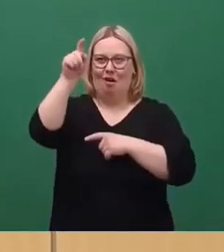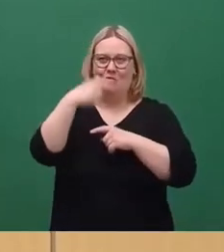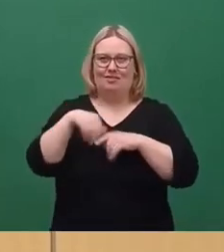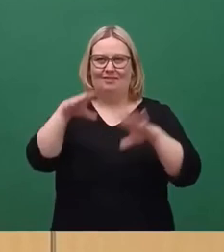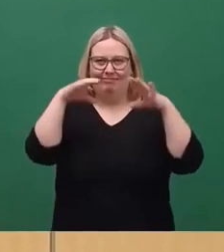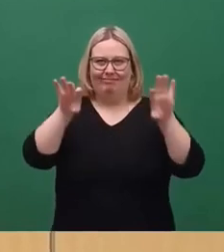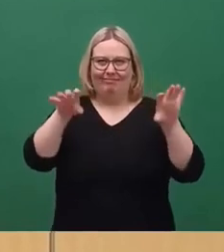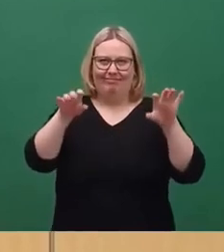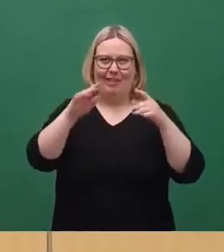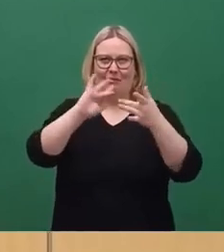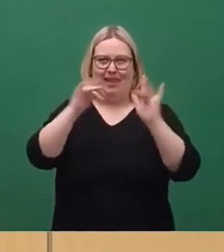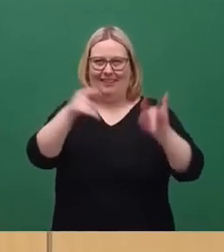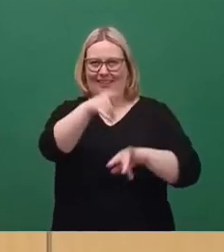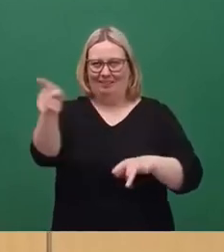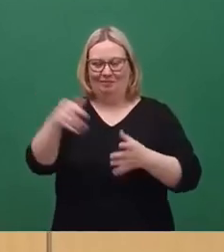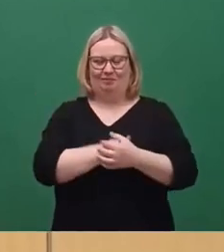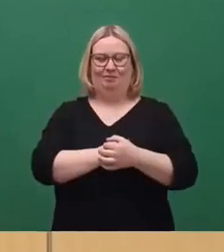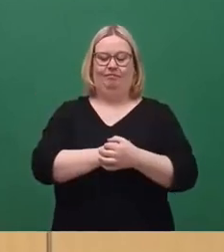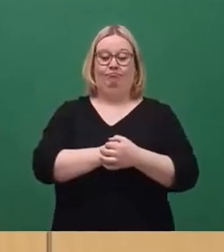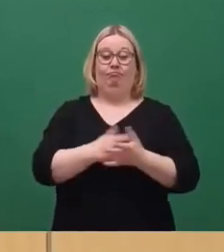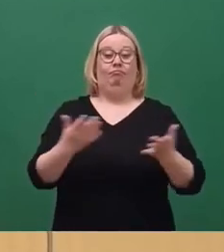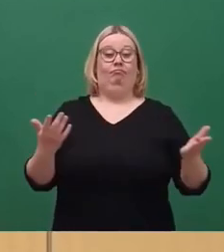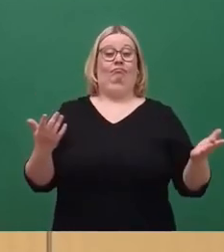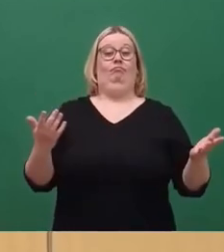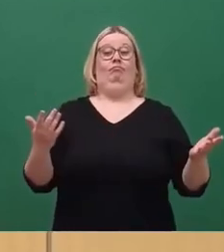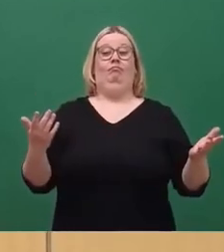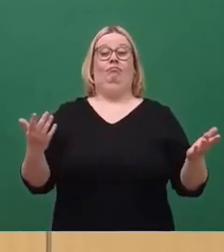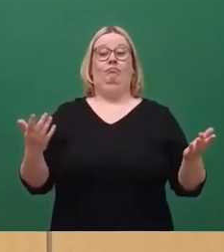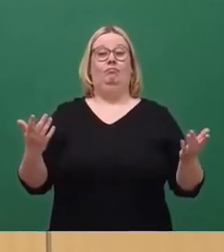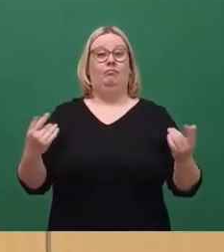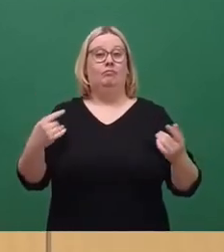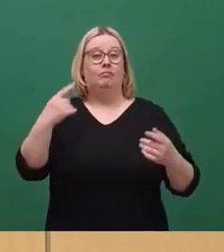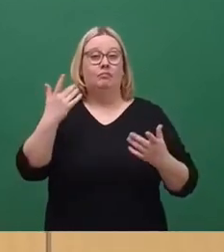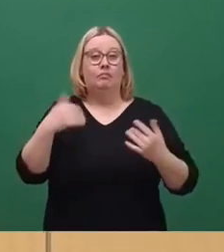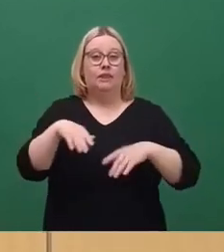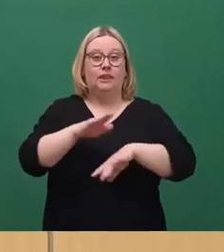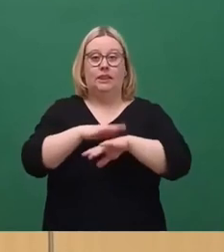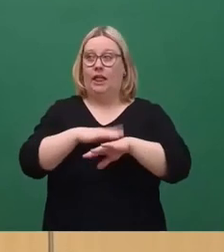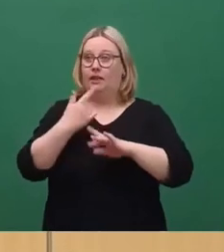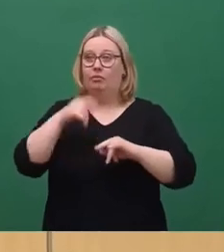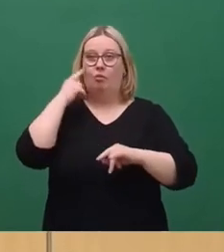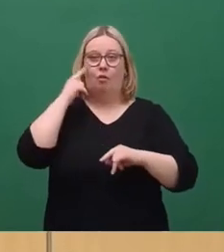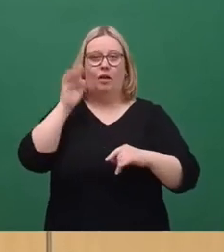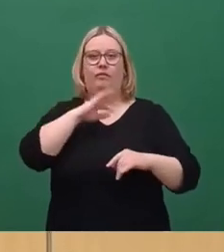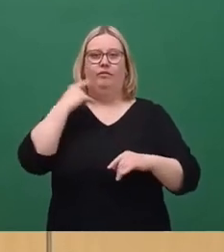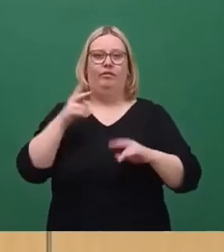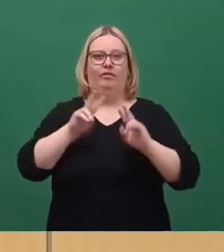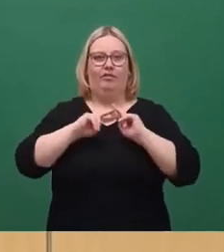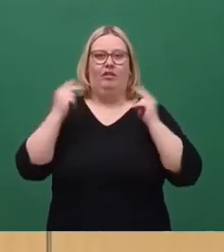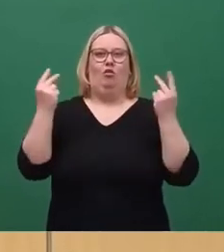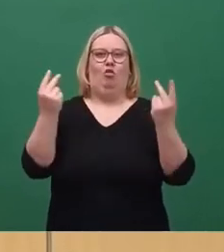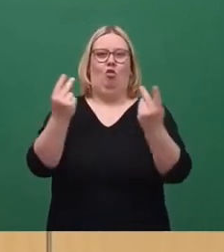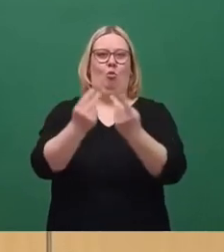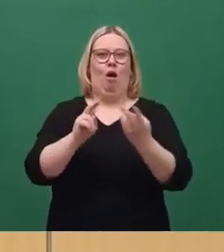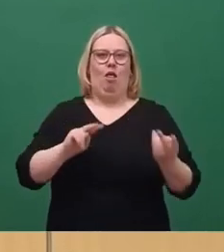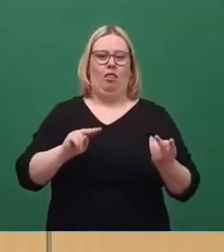Netz. Wir leben in Zeiten der globalen Transformation. Ich glaube, da muss